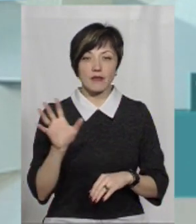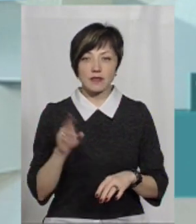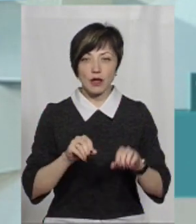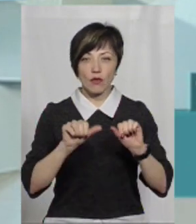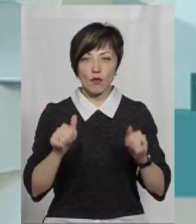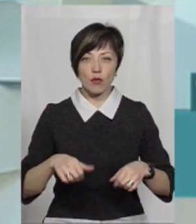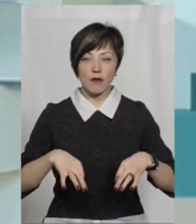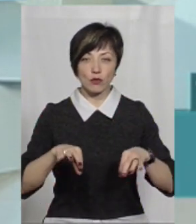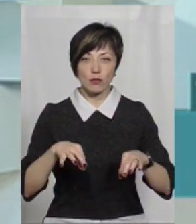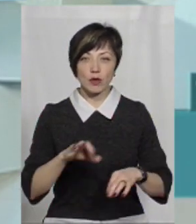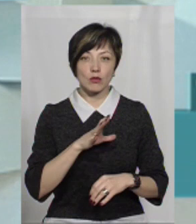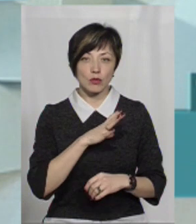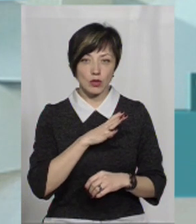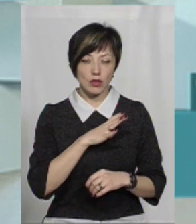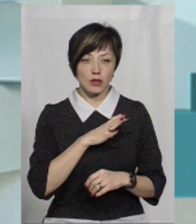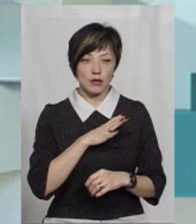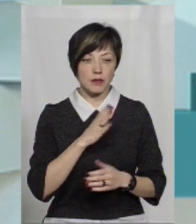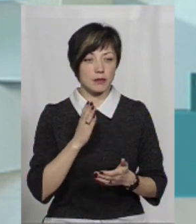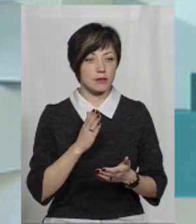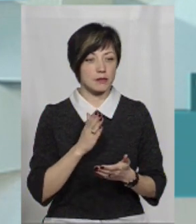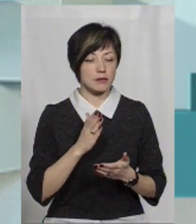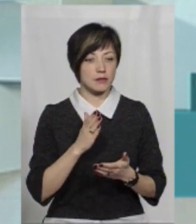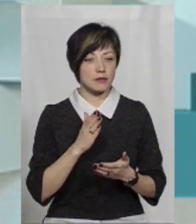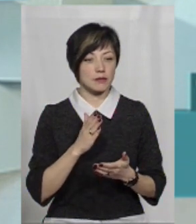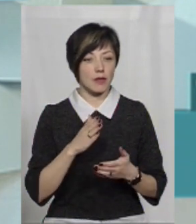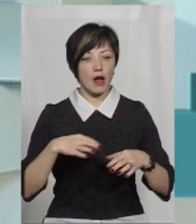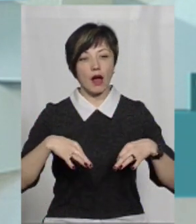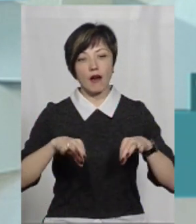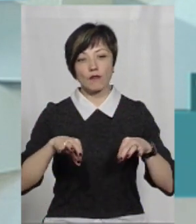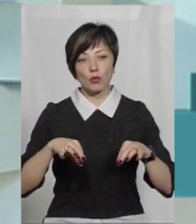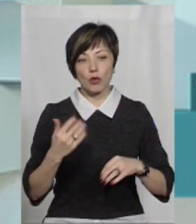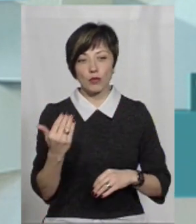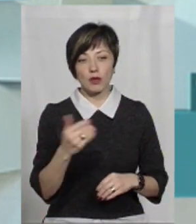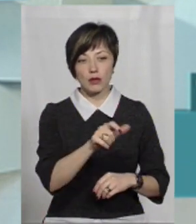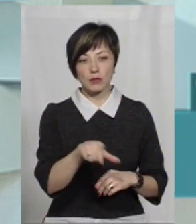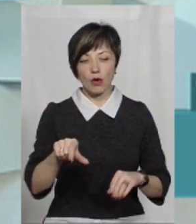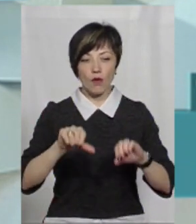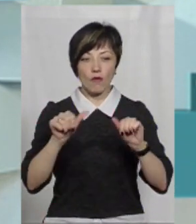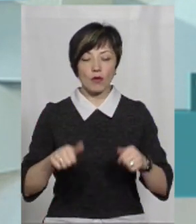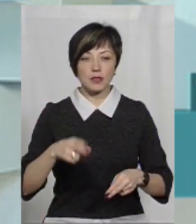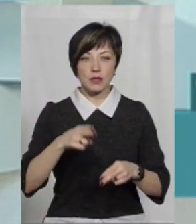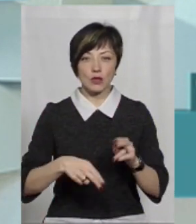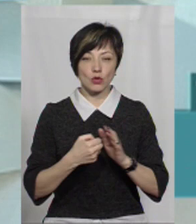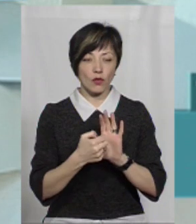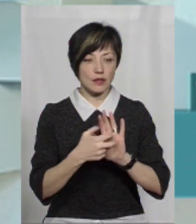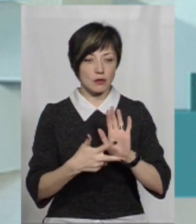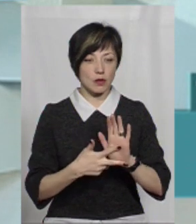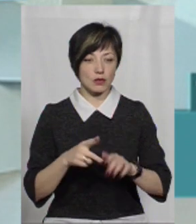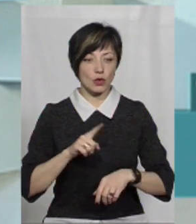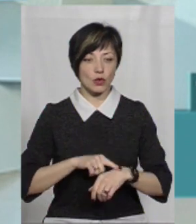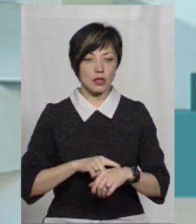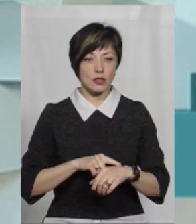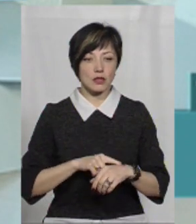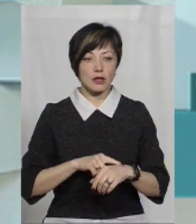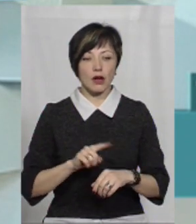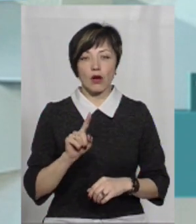оформлення, всі автомобілі, мається на увазі легкові автомобілі фізичних осіб, їх оформлення було завершено до 18-ї години,